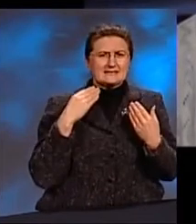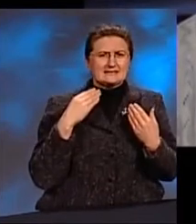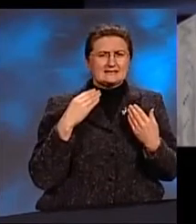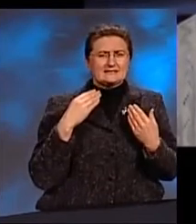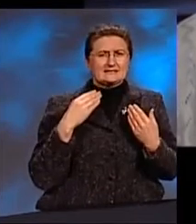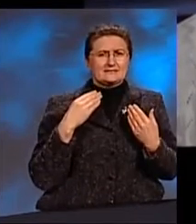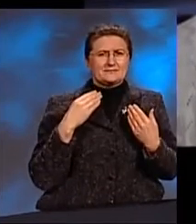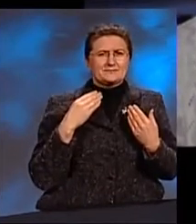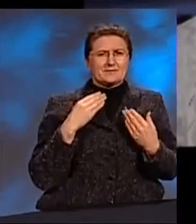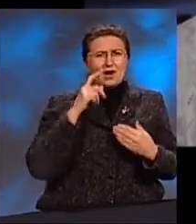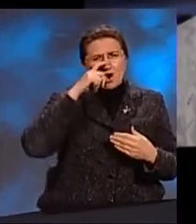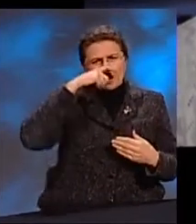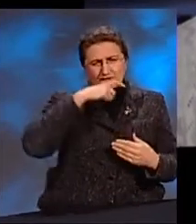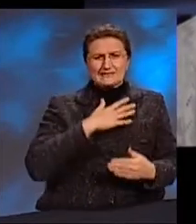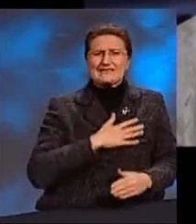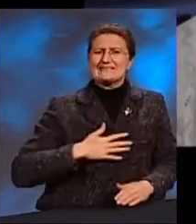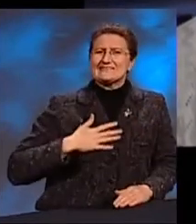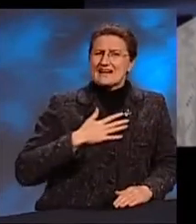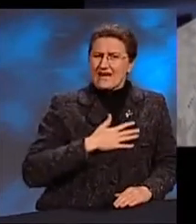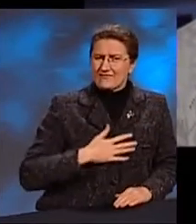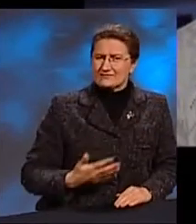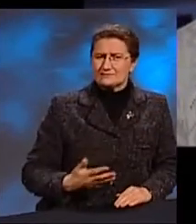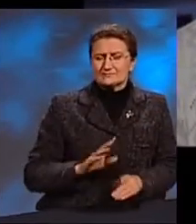огорчать, расстраивать